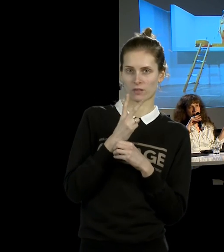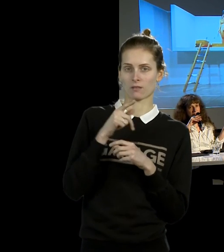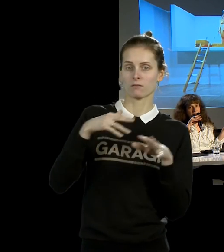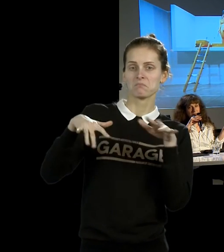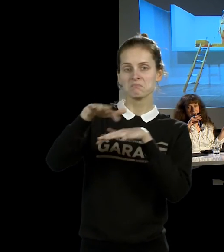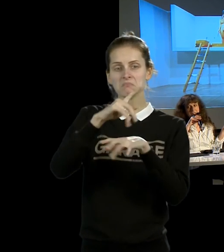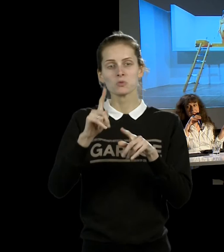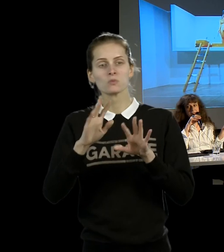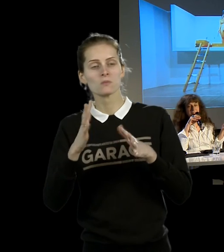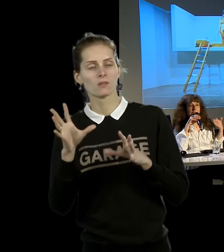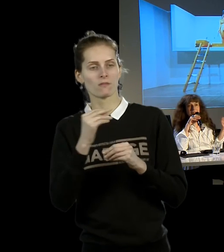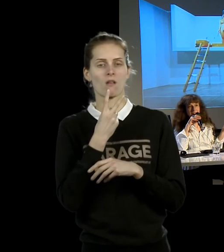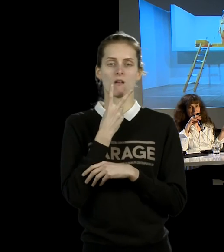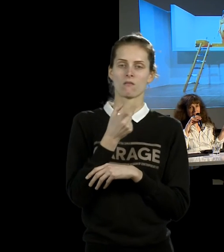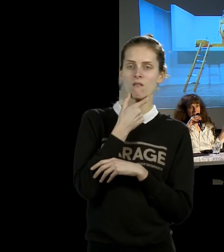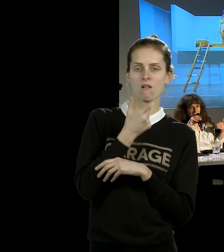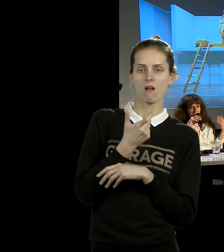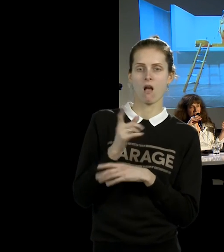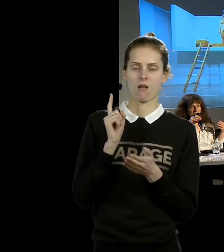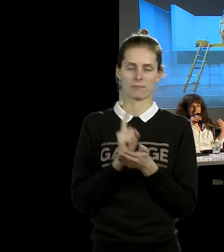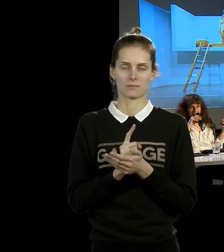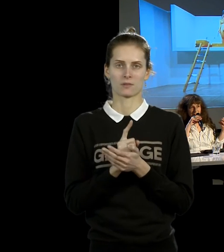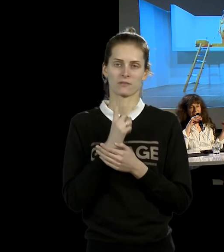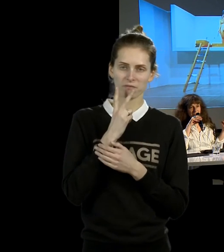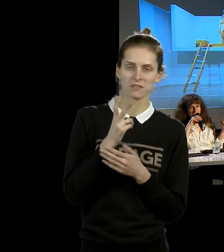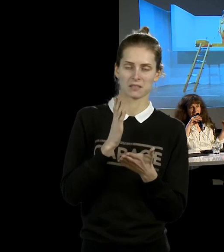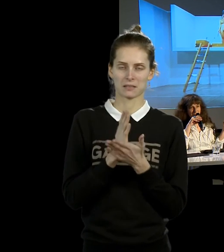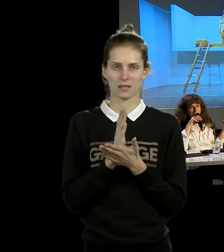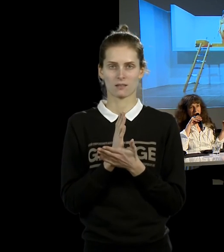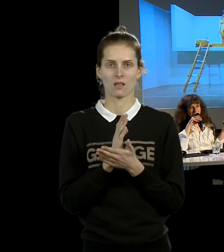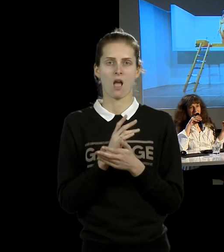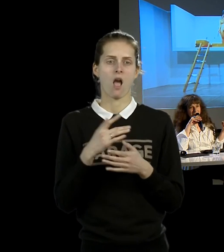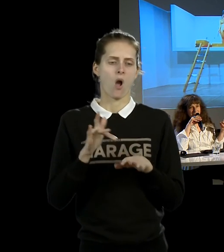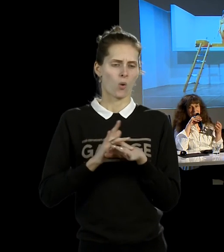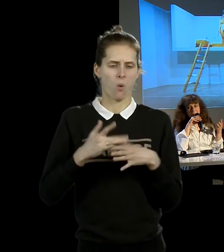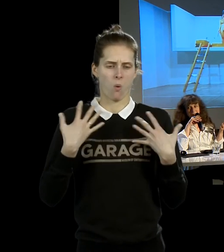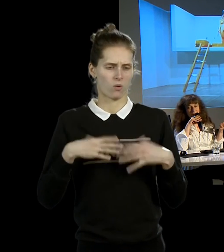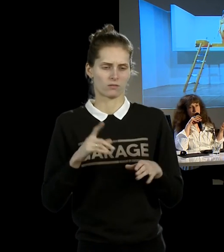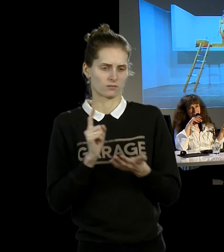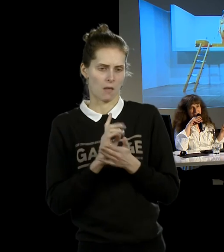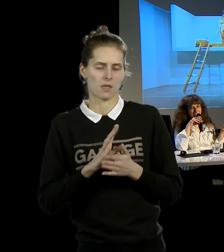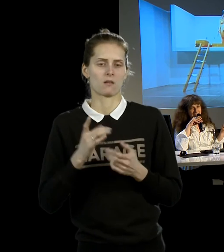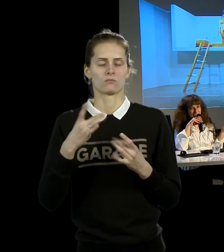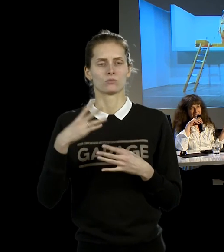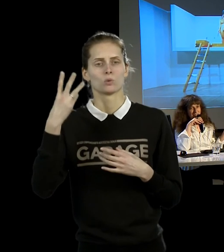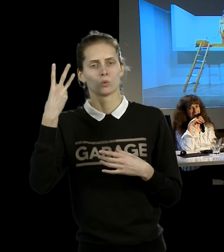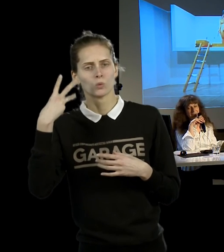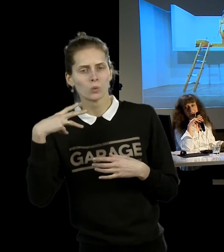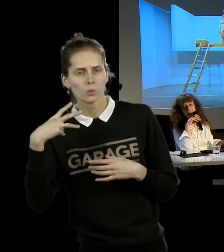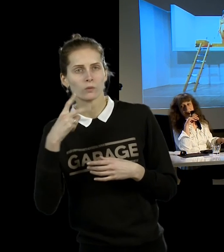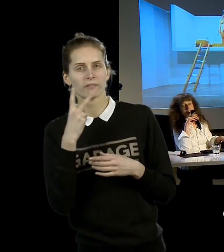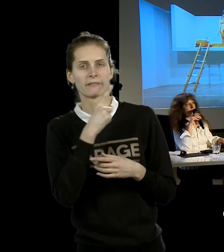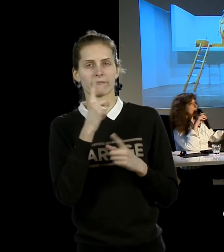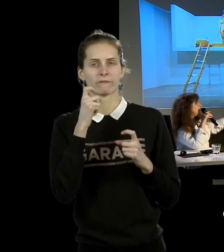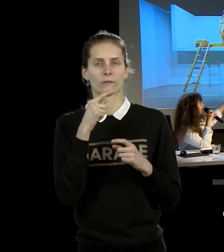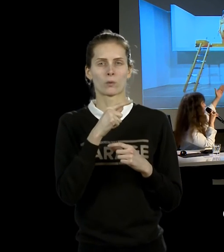публичное пространство. Она не обязательно должна была быть обнаженной все время, принимает душ на этой фотографии.